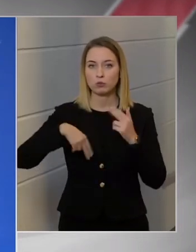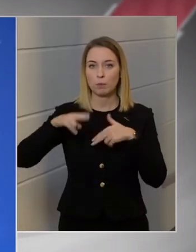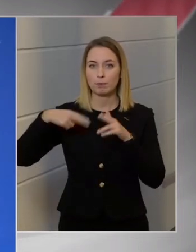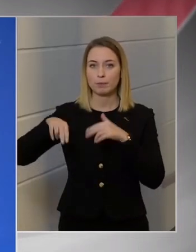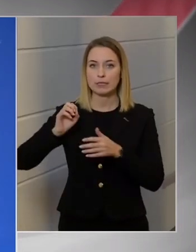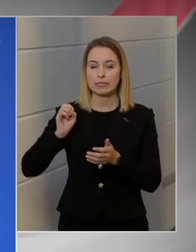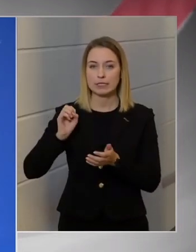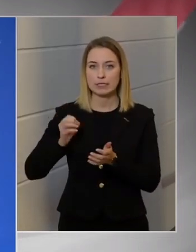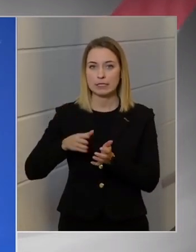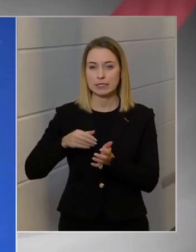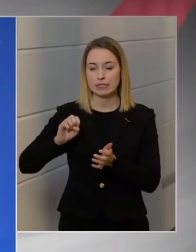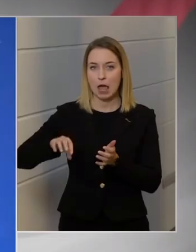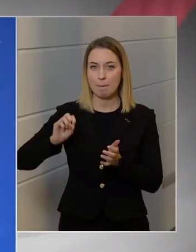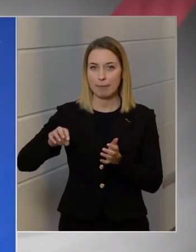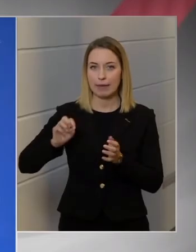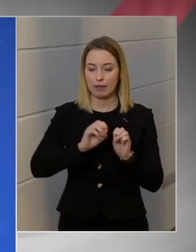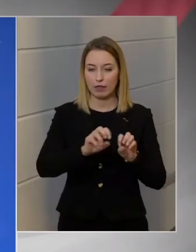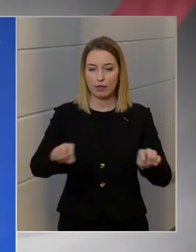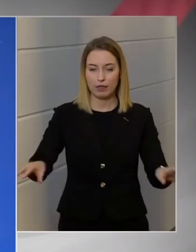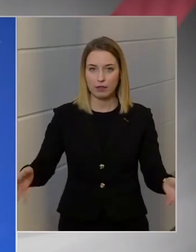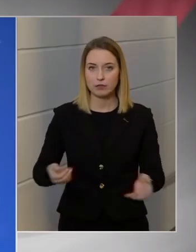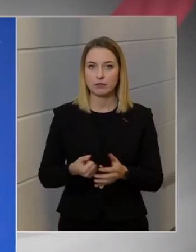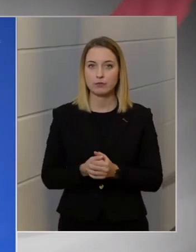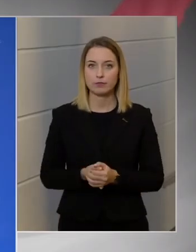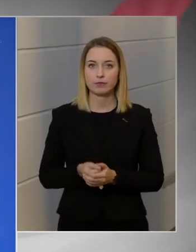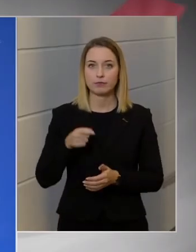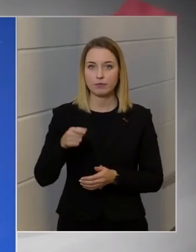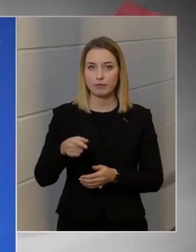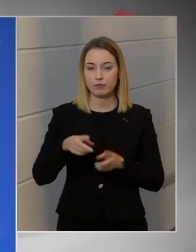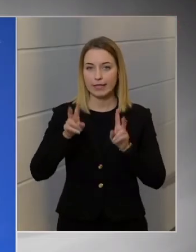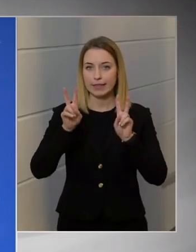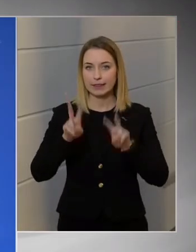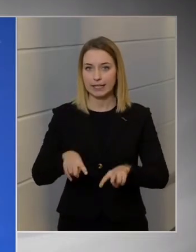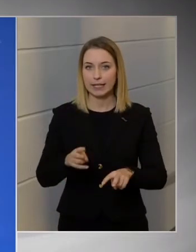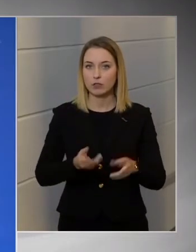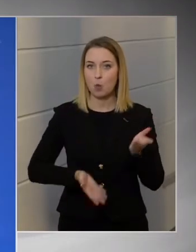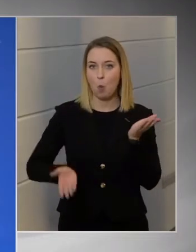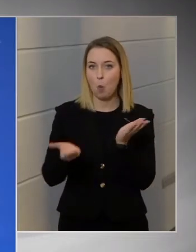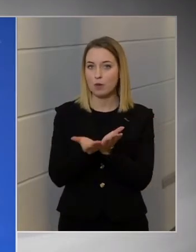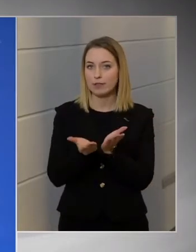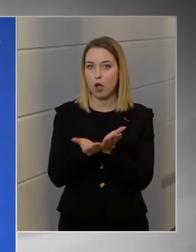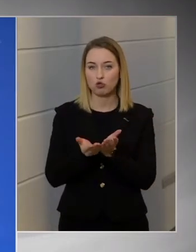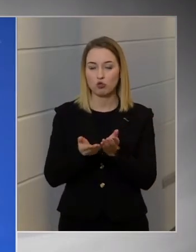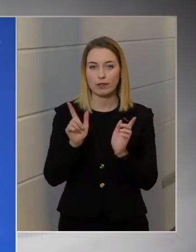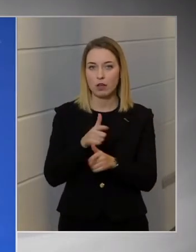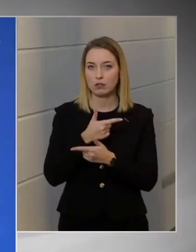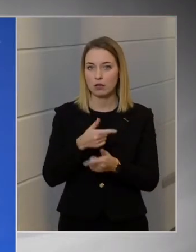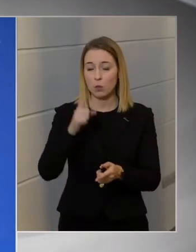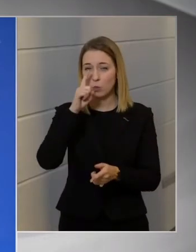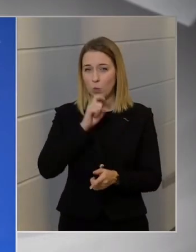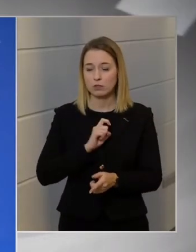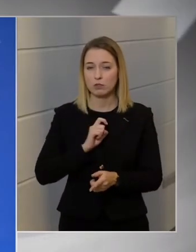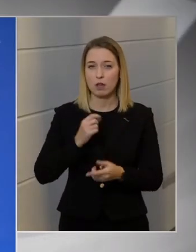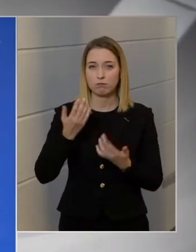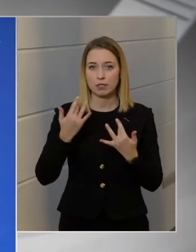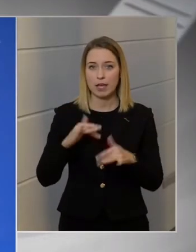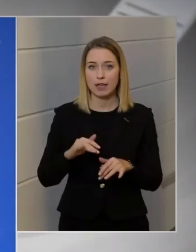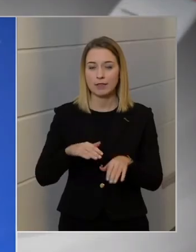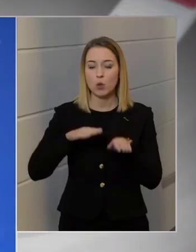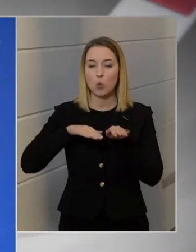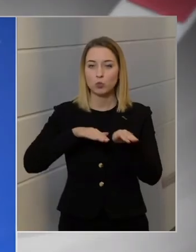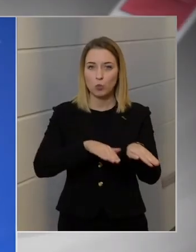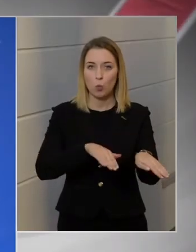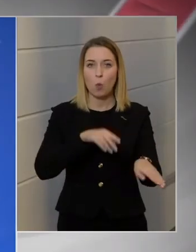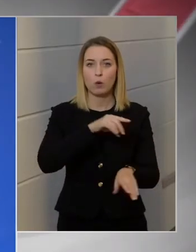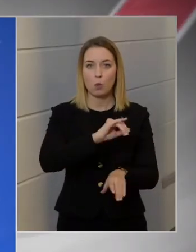mint volt két évvel ezelőtt, akkor szinte egy objektív tény, hogy összehasonlított nagyon rosszabb a helyzet, mint volt a dugókat. Ön is